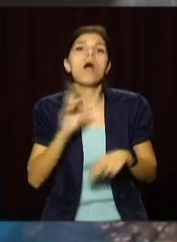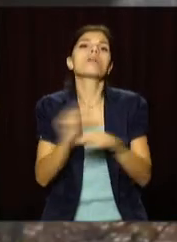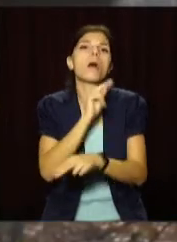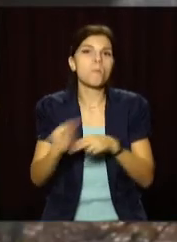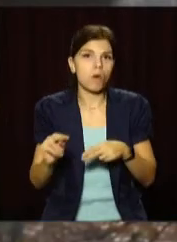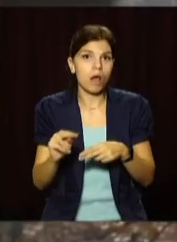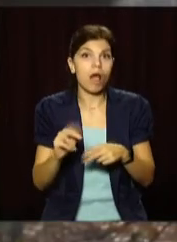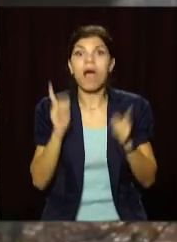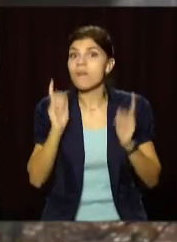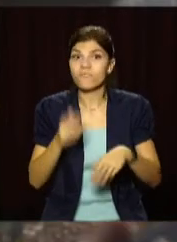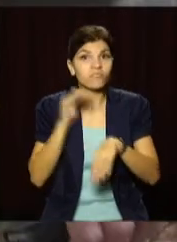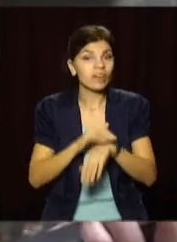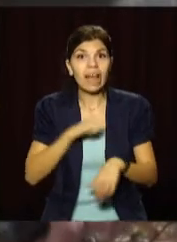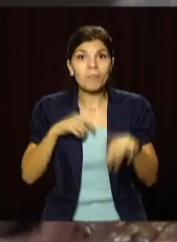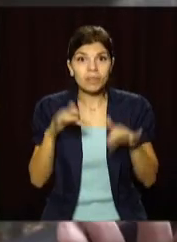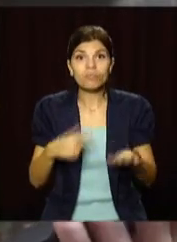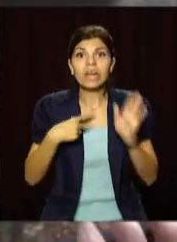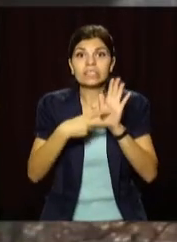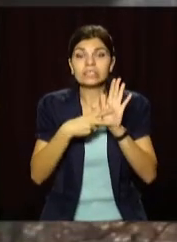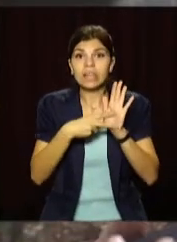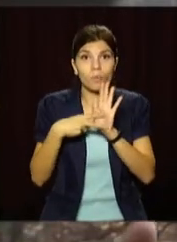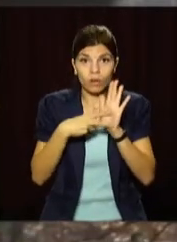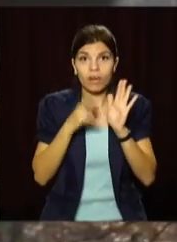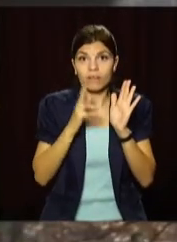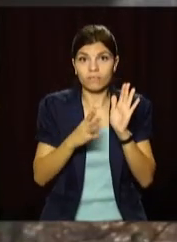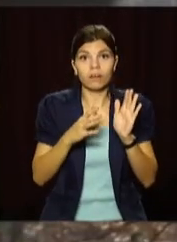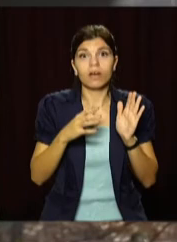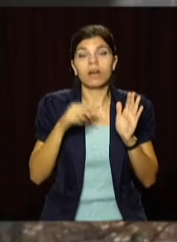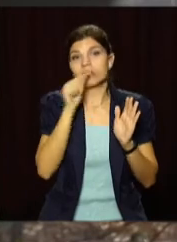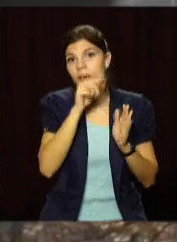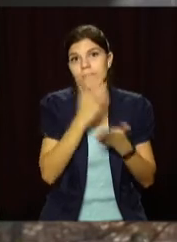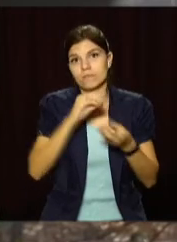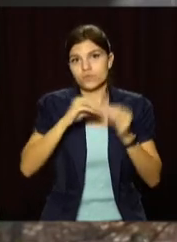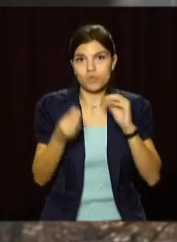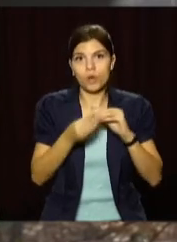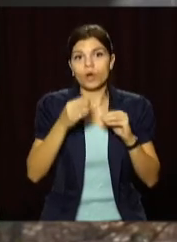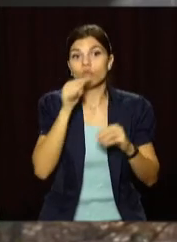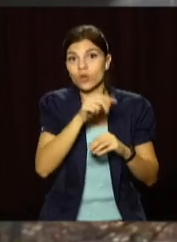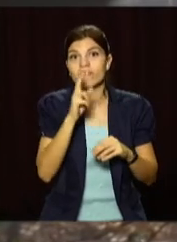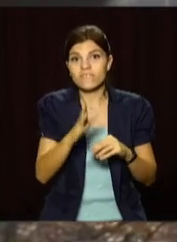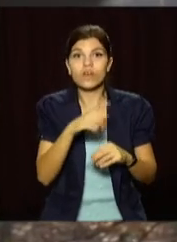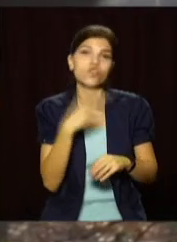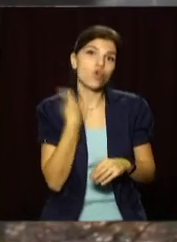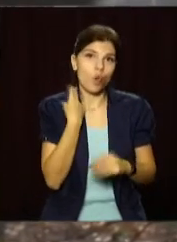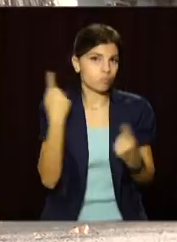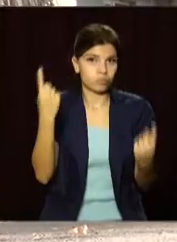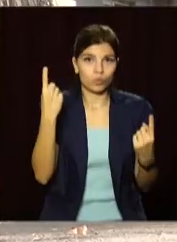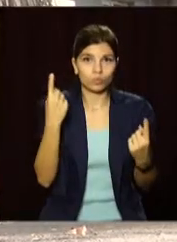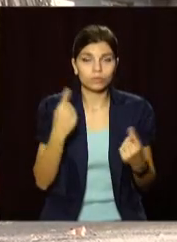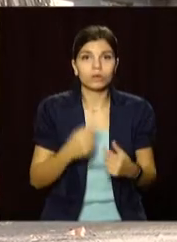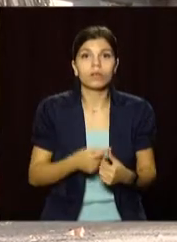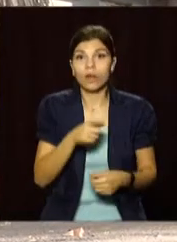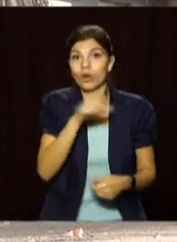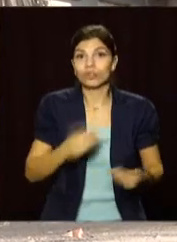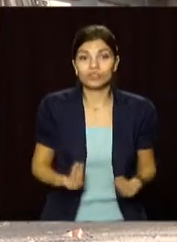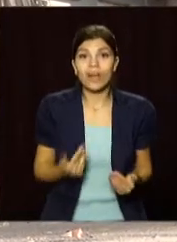ремонт. А насправді у нас на седьмому етажі квартира неблагоприятна. В тій квартирі задовженість. Мешканці